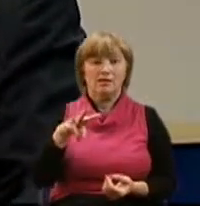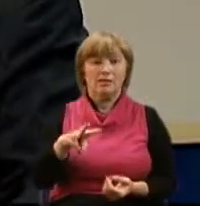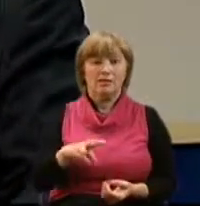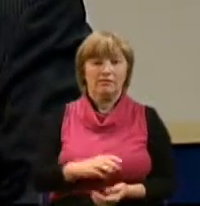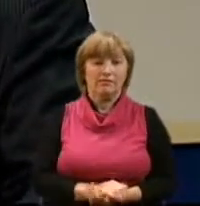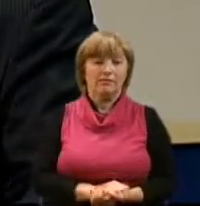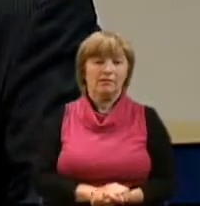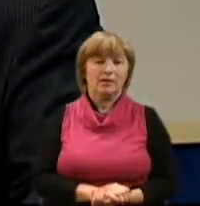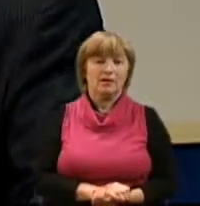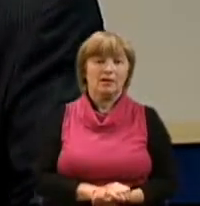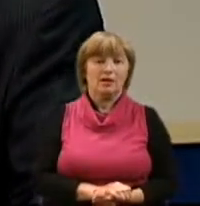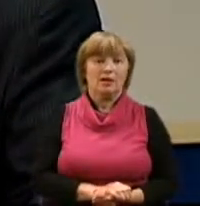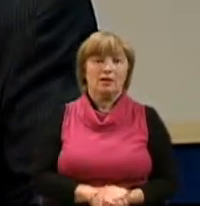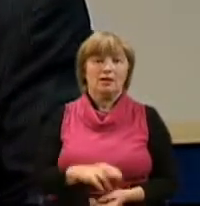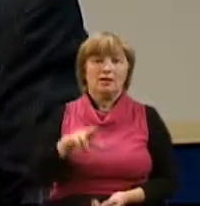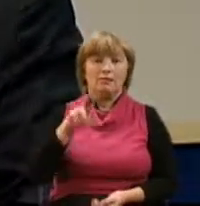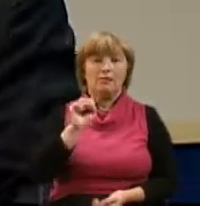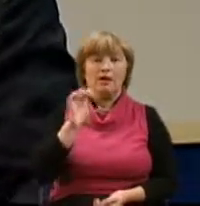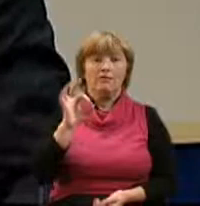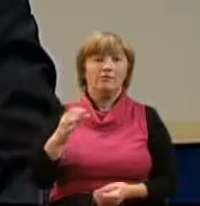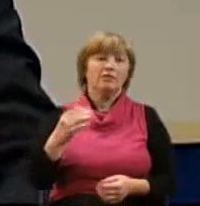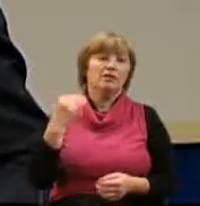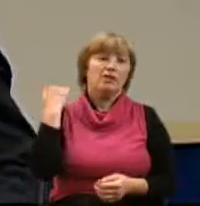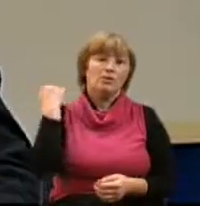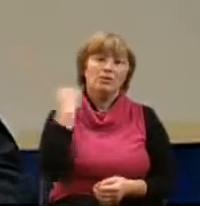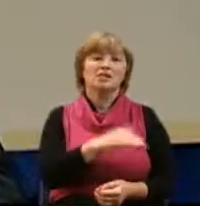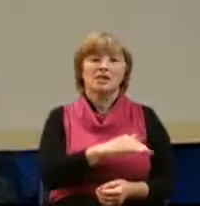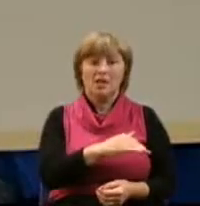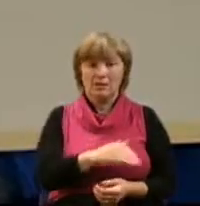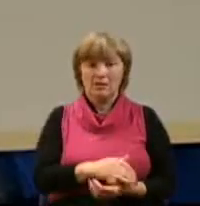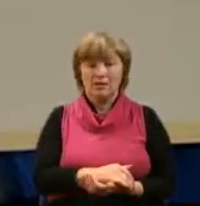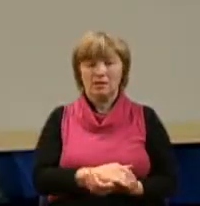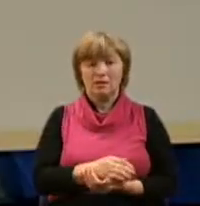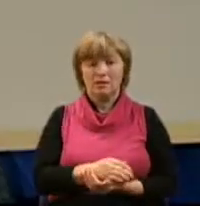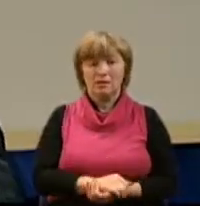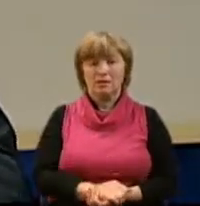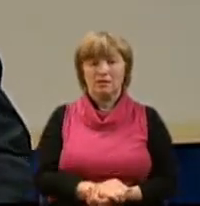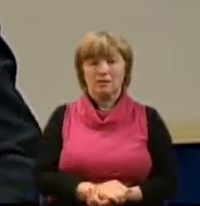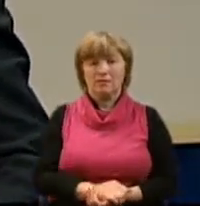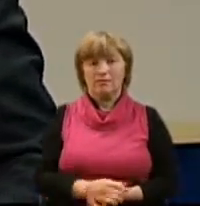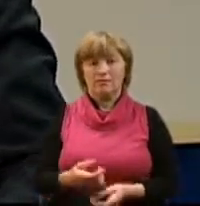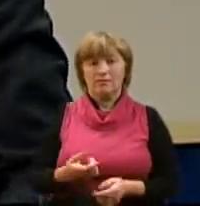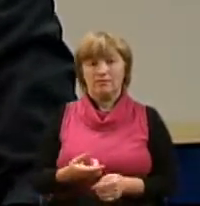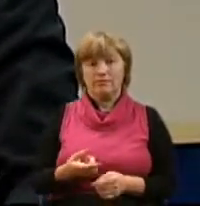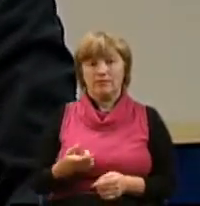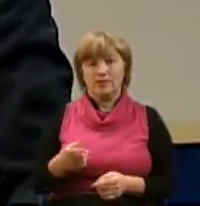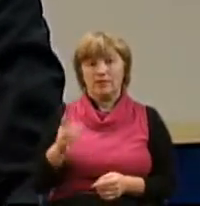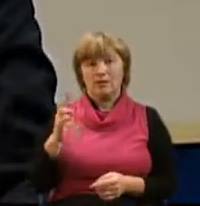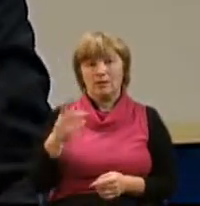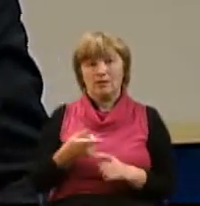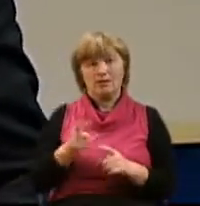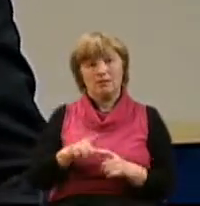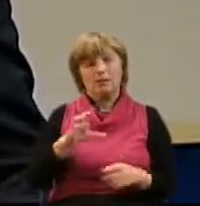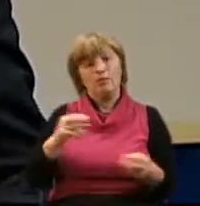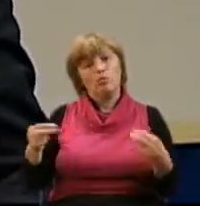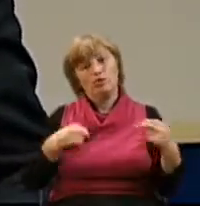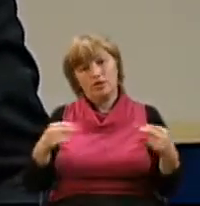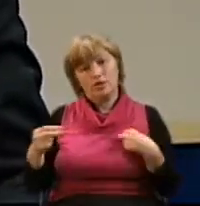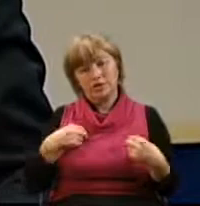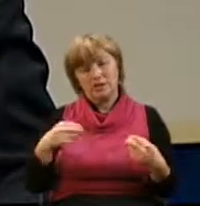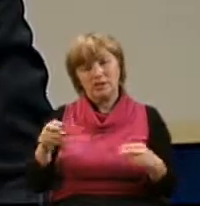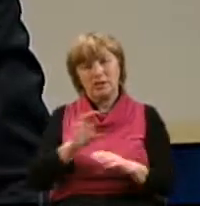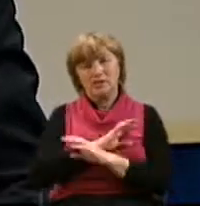Апостол Павел, как римский гражданин, был обезглавлен. Это был его конец, это была его мученическая смерть,